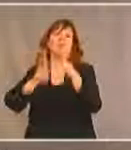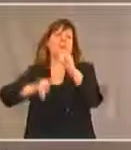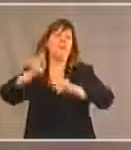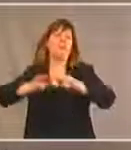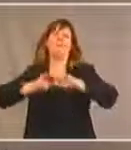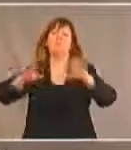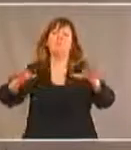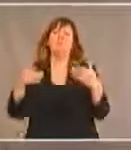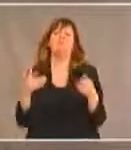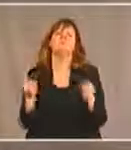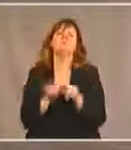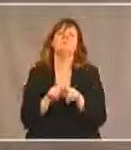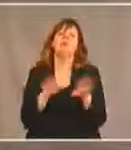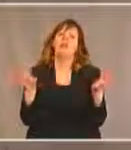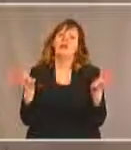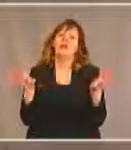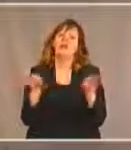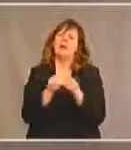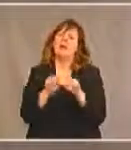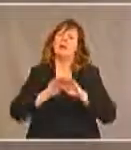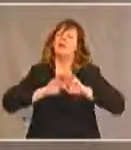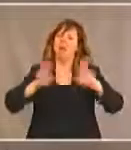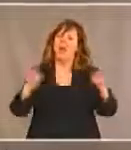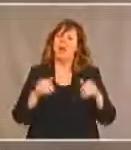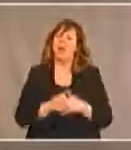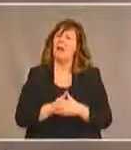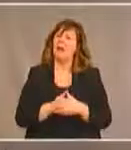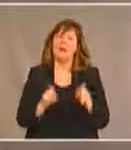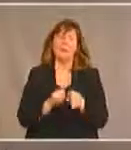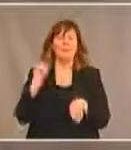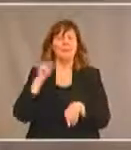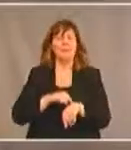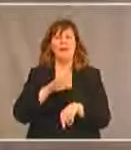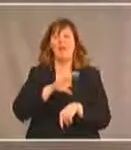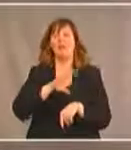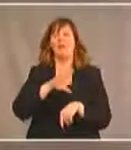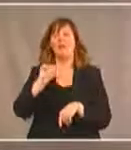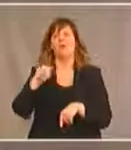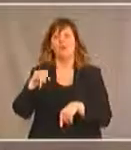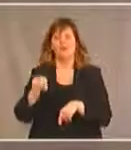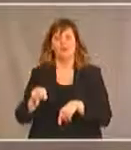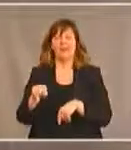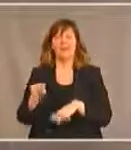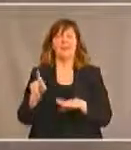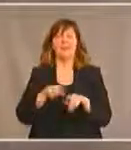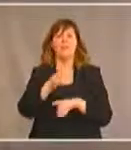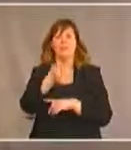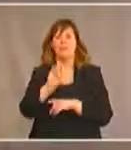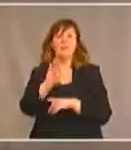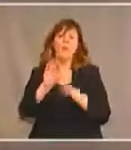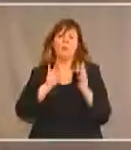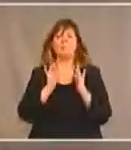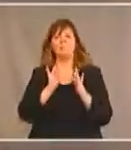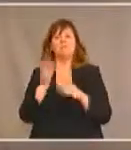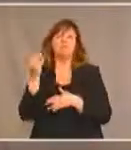qui auront lieu en même temps que l'Assemblée générale de l'APN et en même temps que l'Assemblée